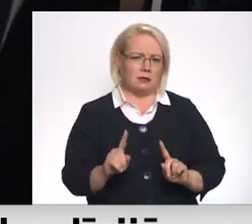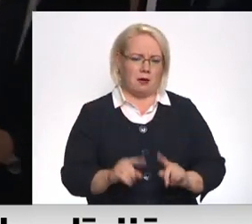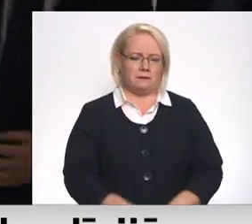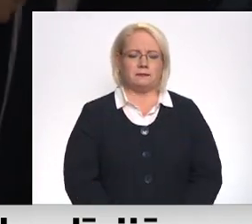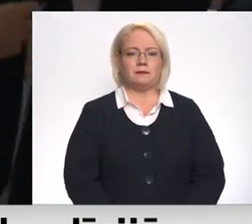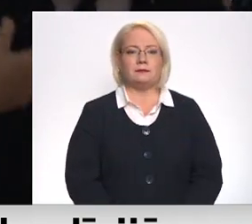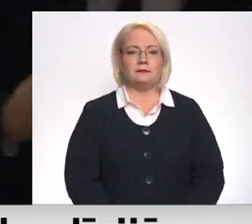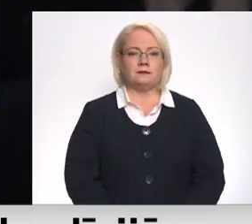Graudiņš, Latvijas televīzija.